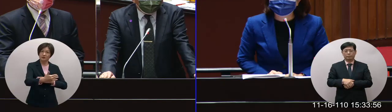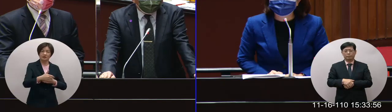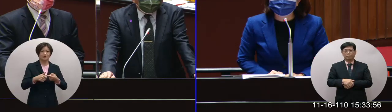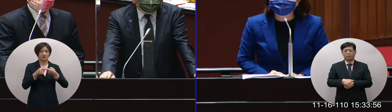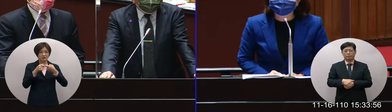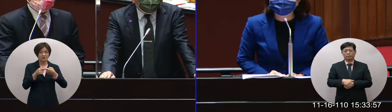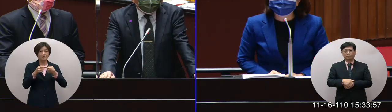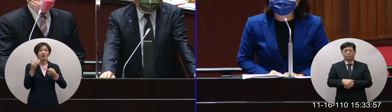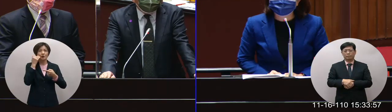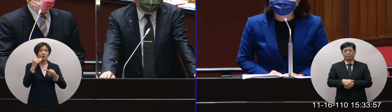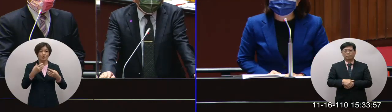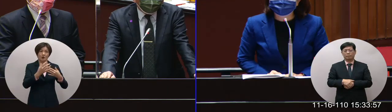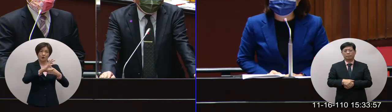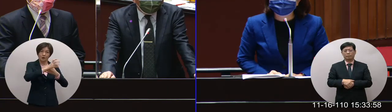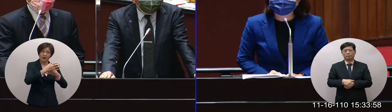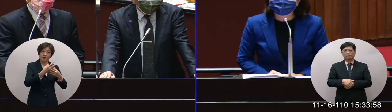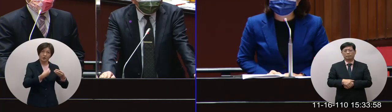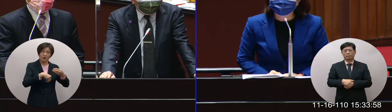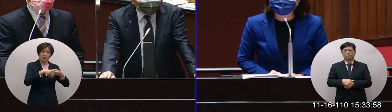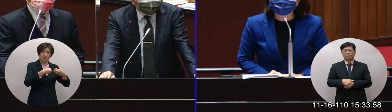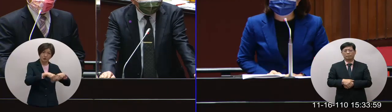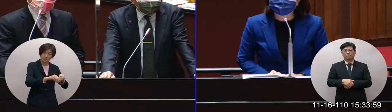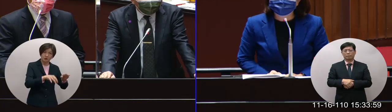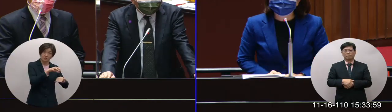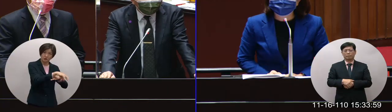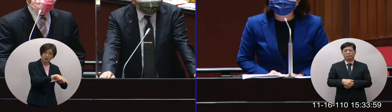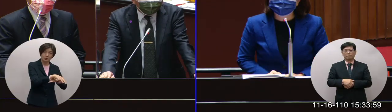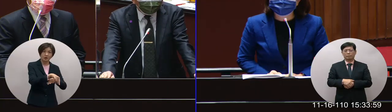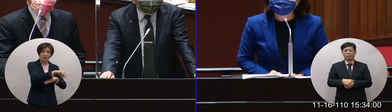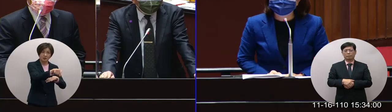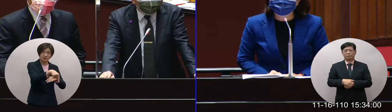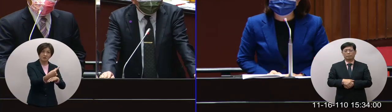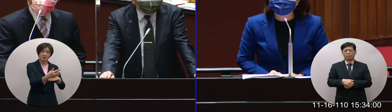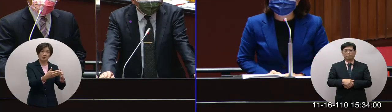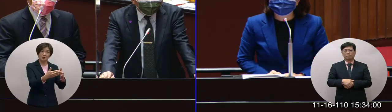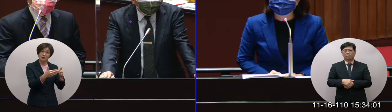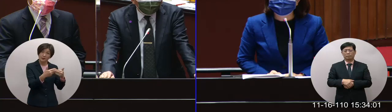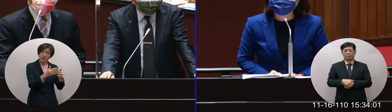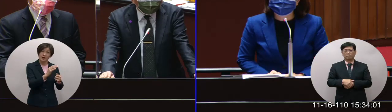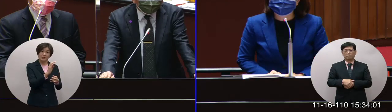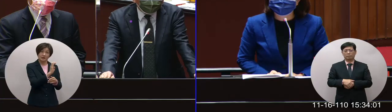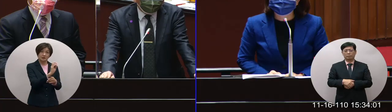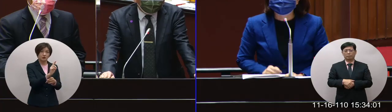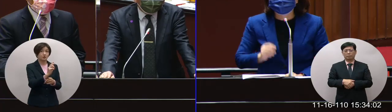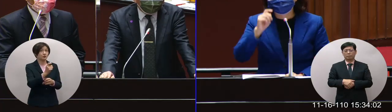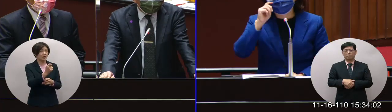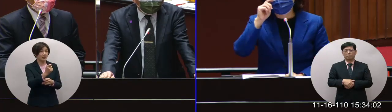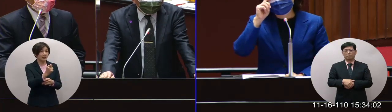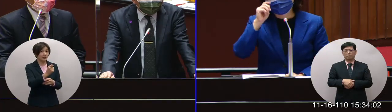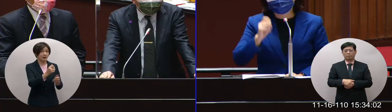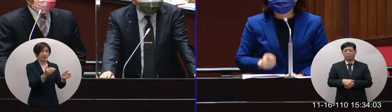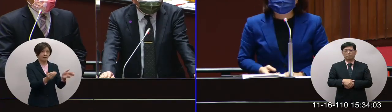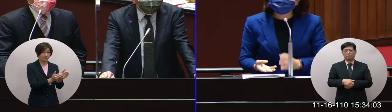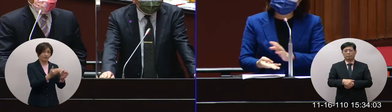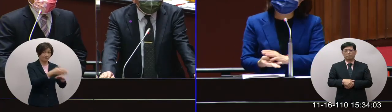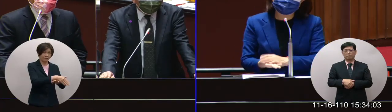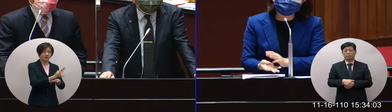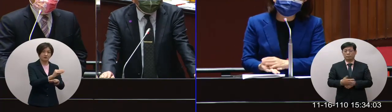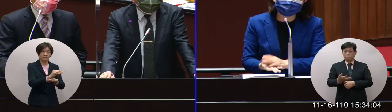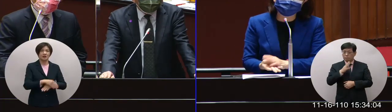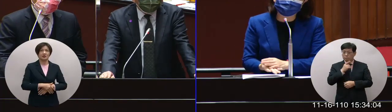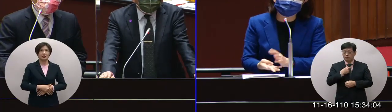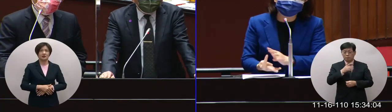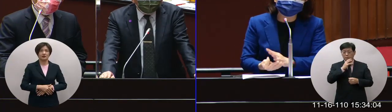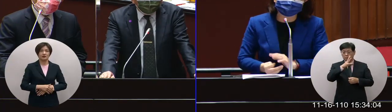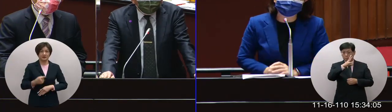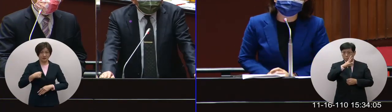第一個你要捐給人家一定要對方有基本的相關的EUA所以我們現在把很多的一些那除了